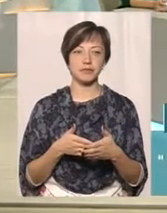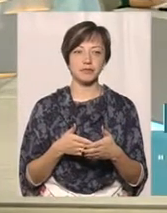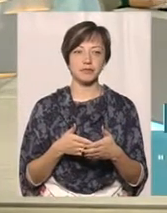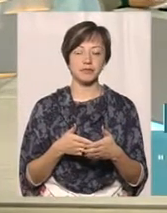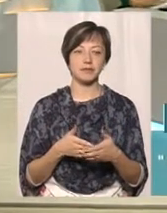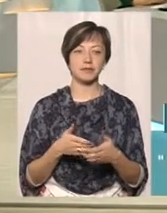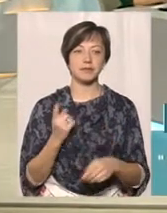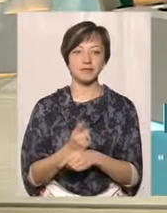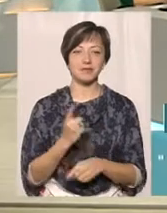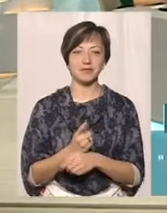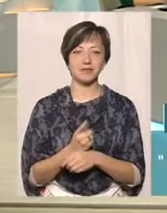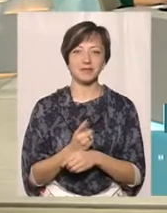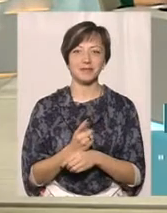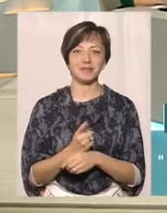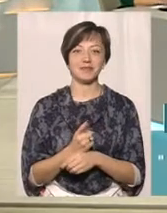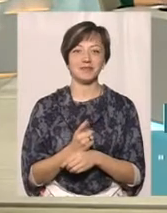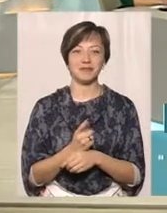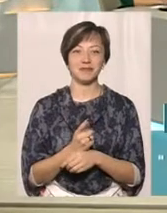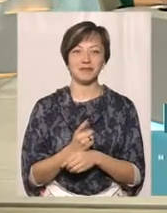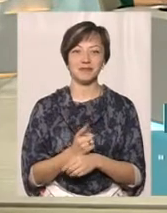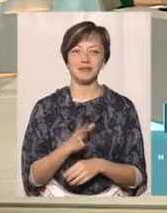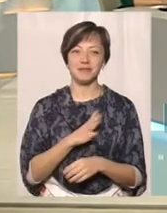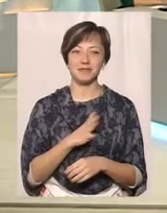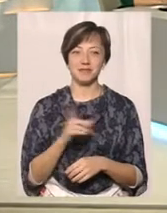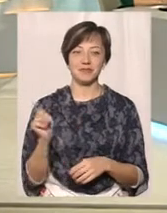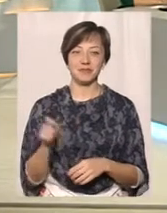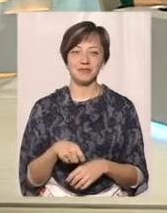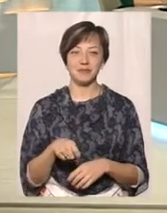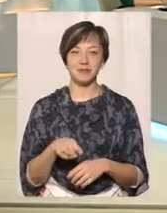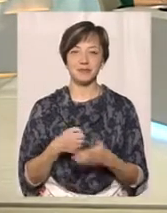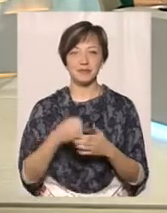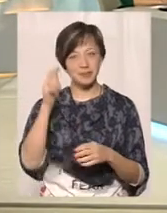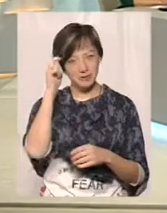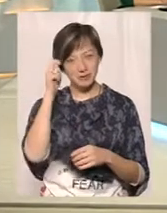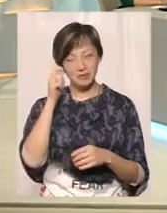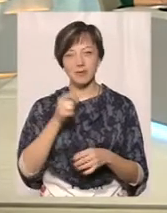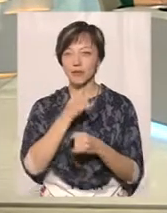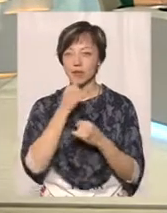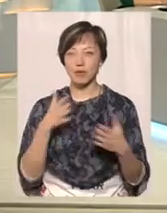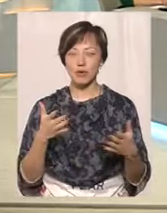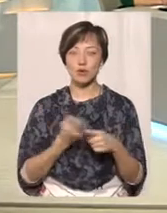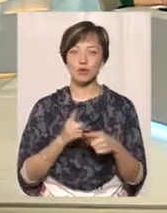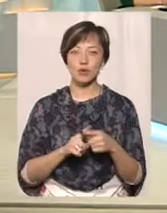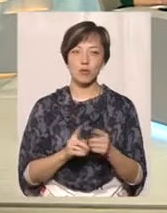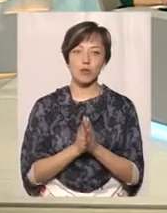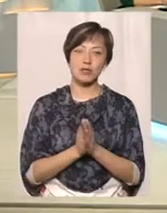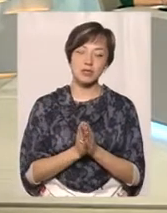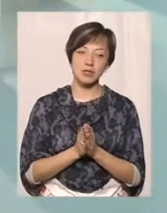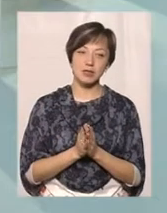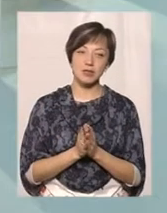заборони немає. Буваєш, приїжджали до хлопців, що хлопці не можуть цього просити.